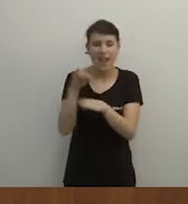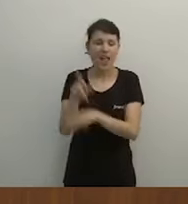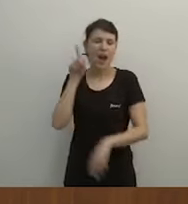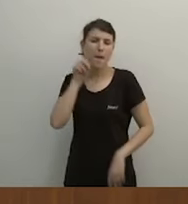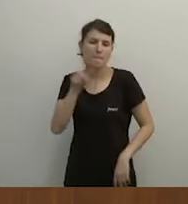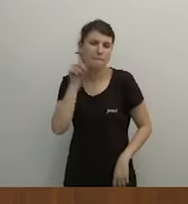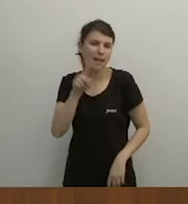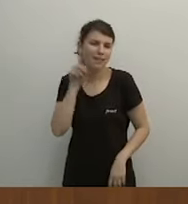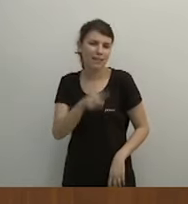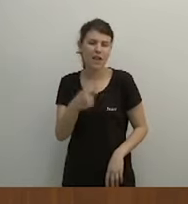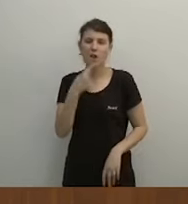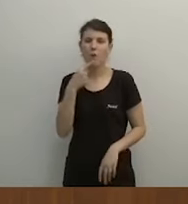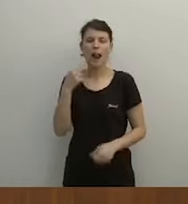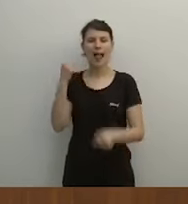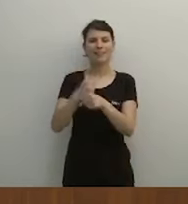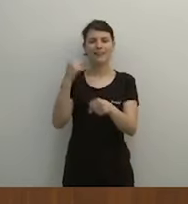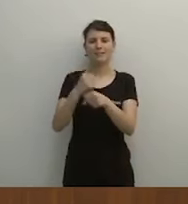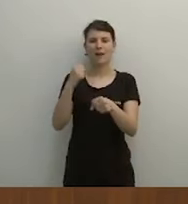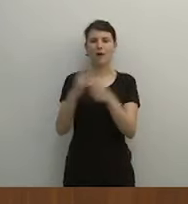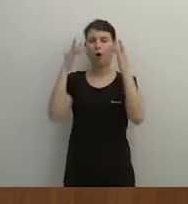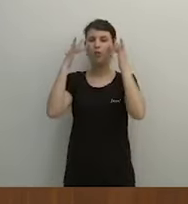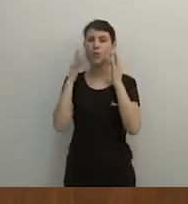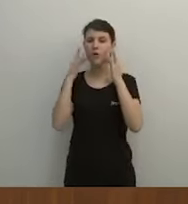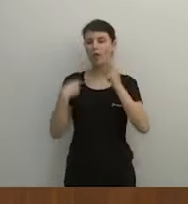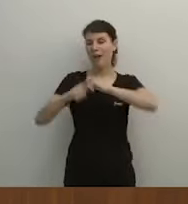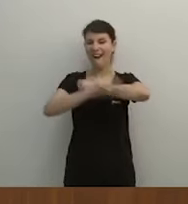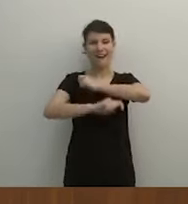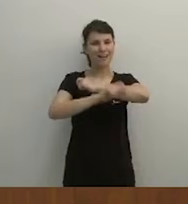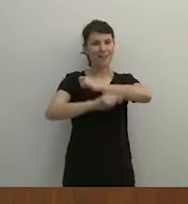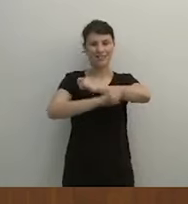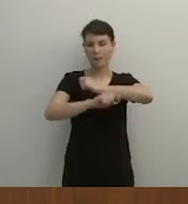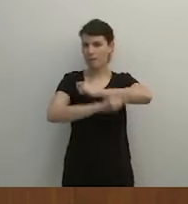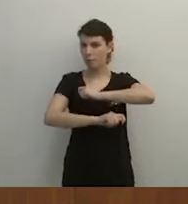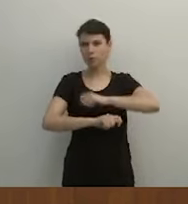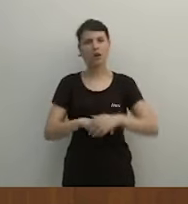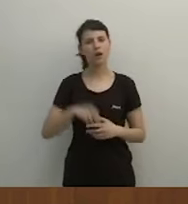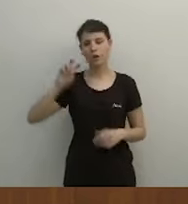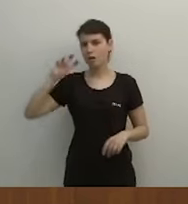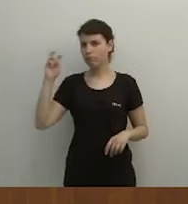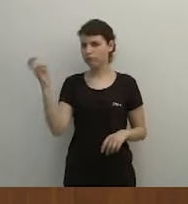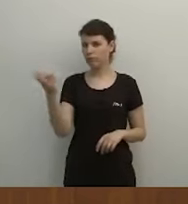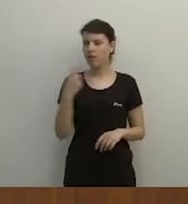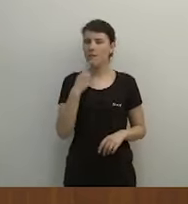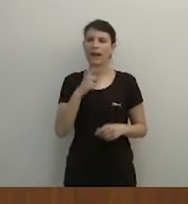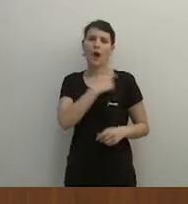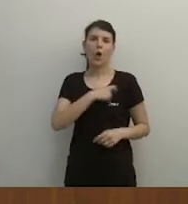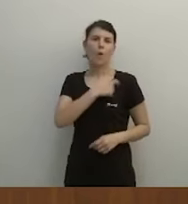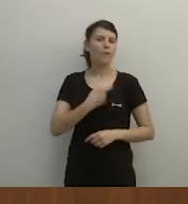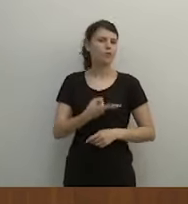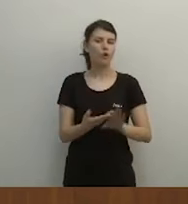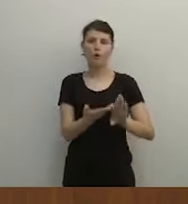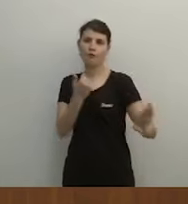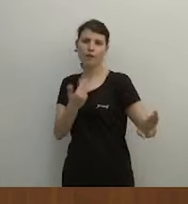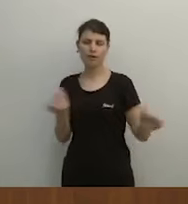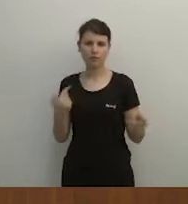mentir, labor depuradora, actuación tramposa, hiladina, expropiar la comisión. no se ríe,